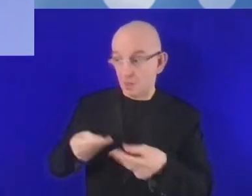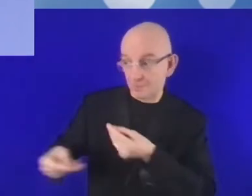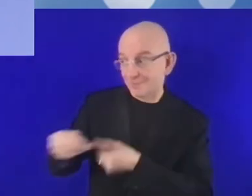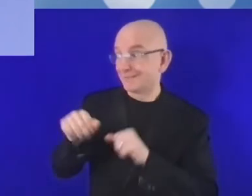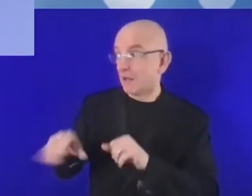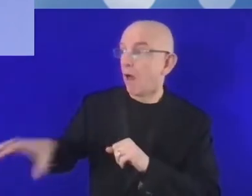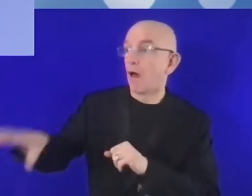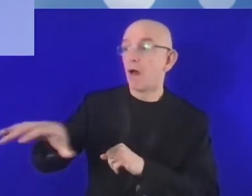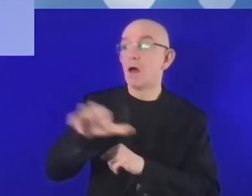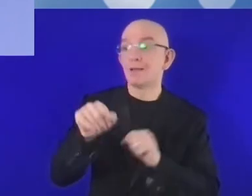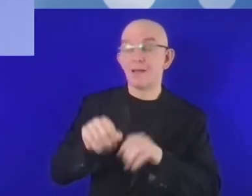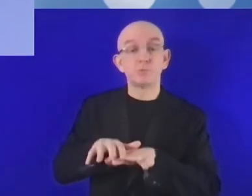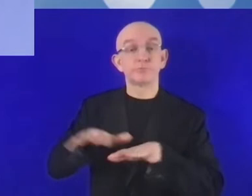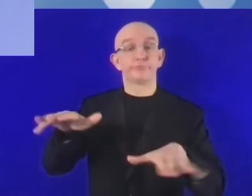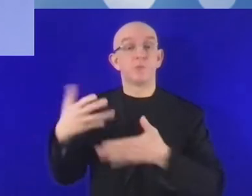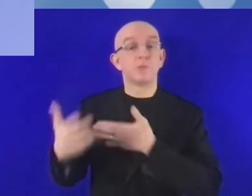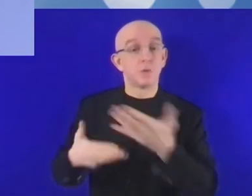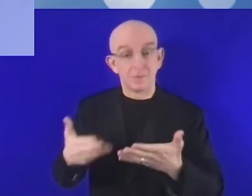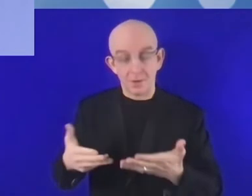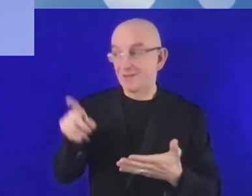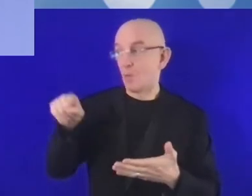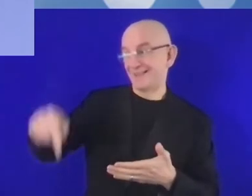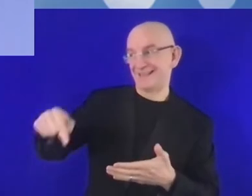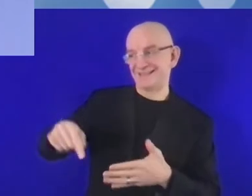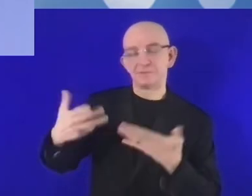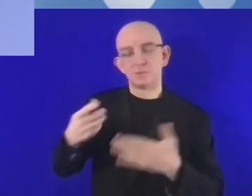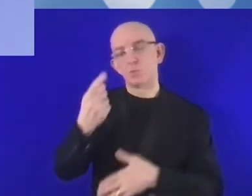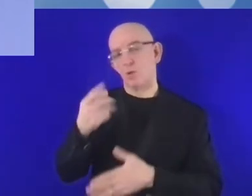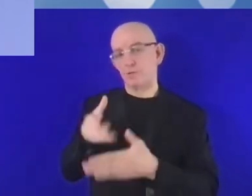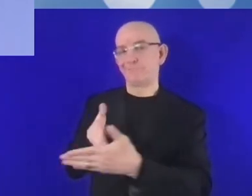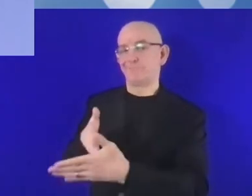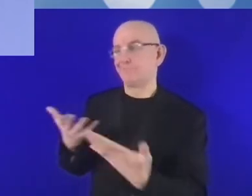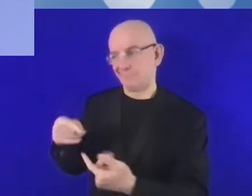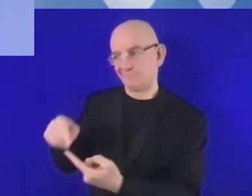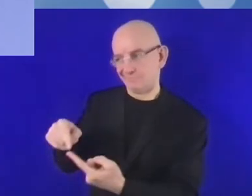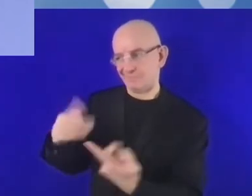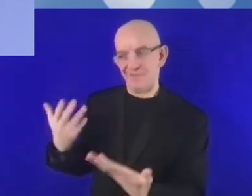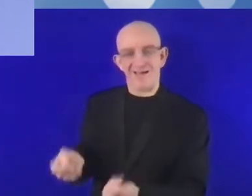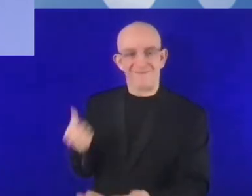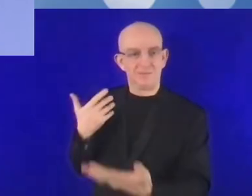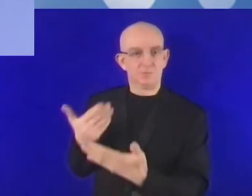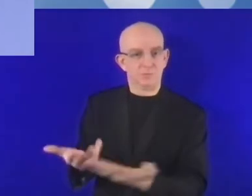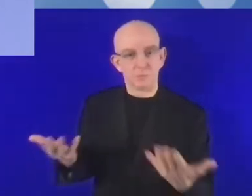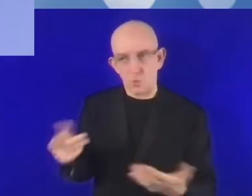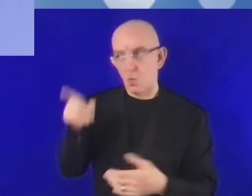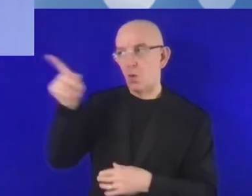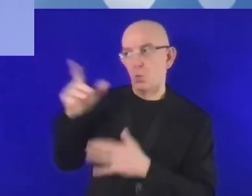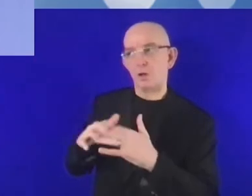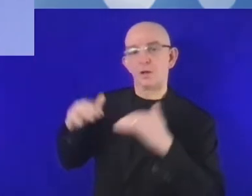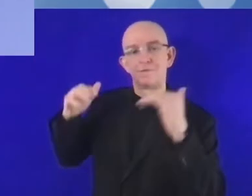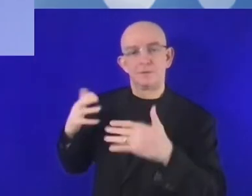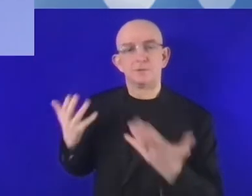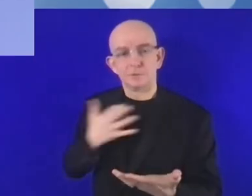A zatem zarówno sektor prywatny, jak i sektor publiczny, władze lokalne i